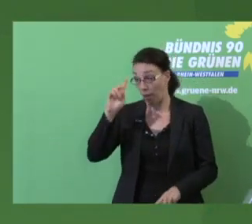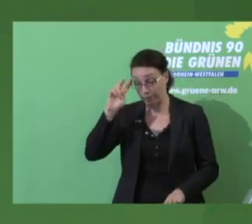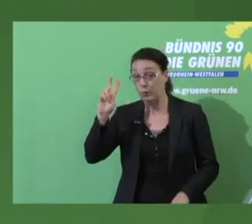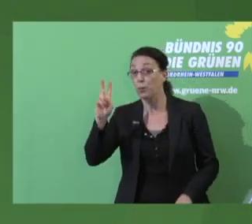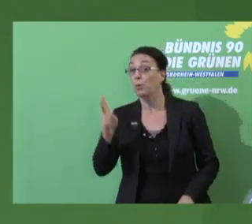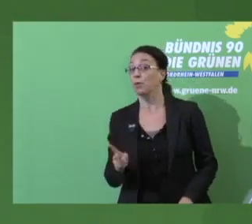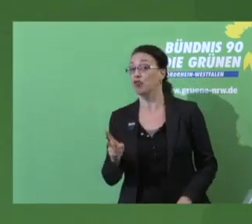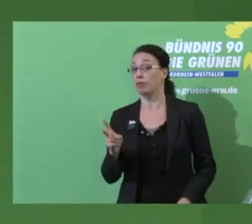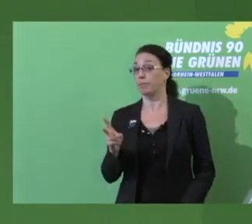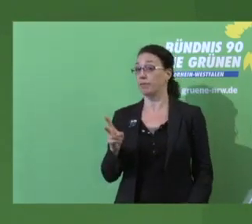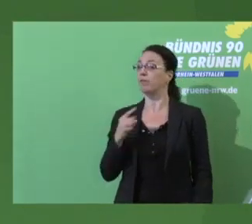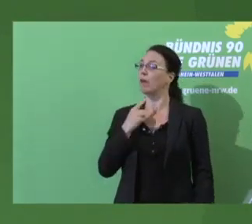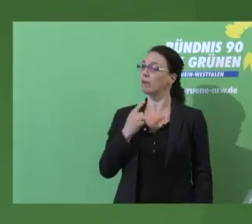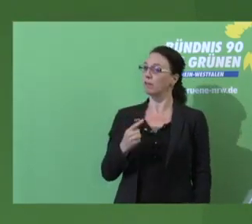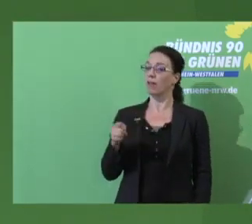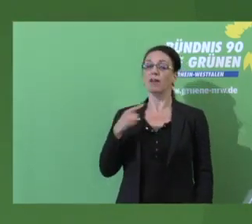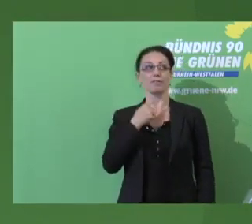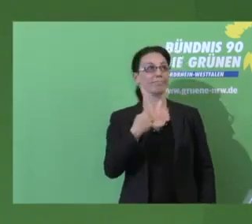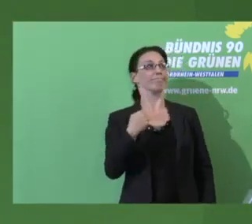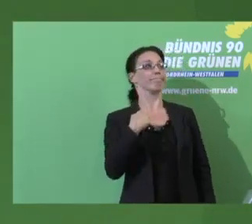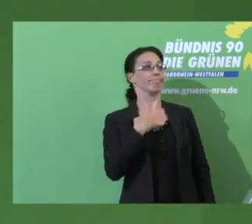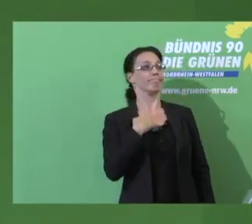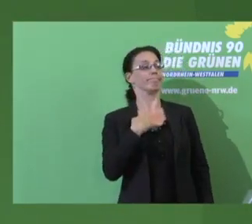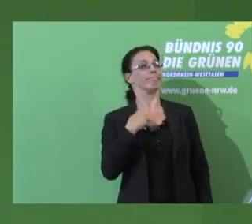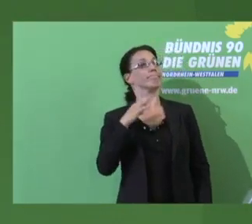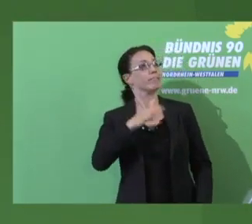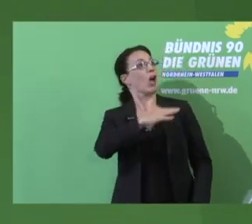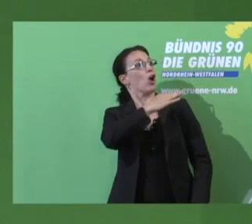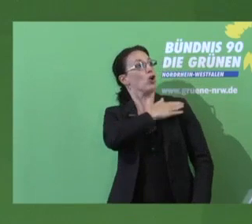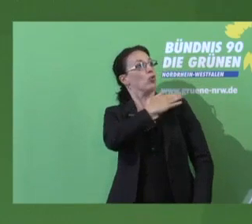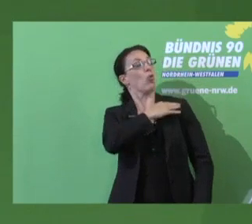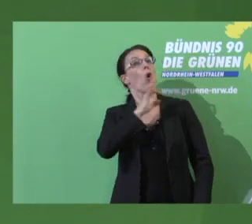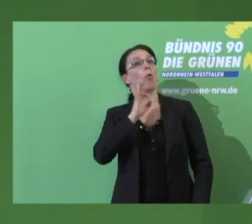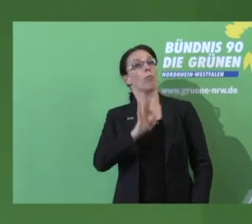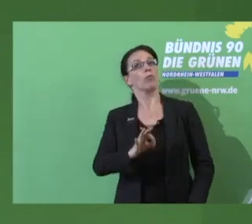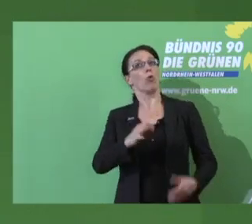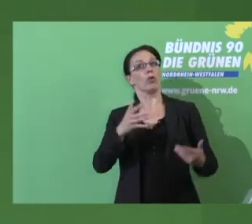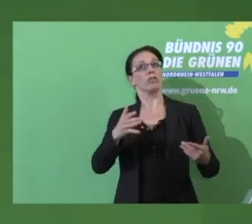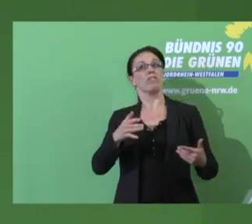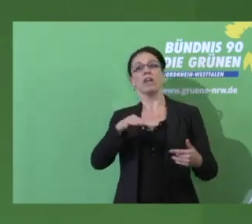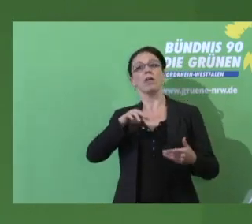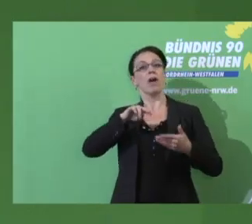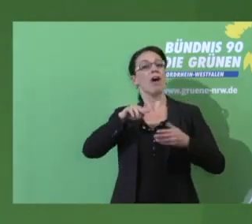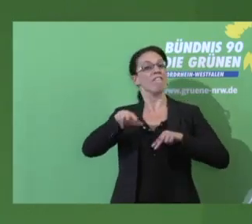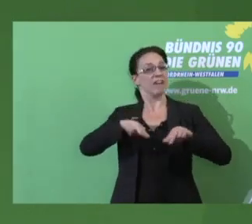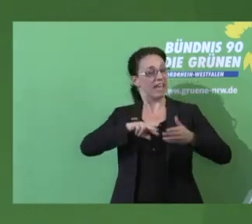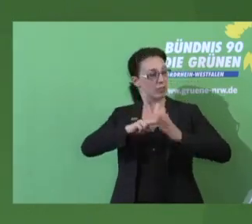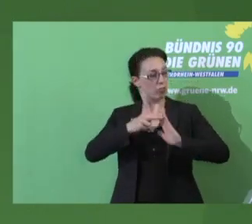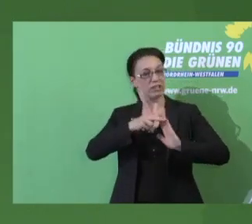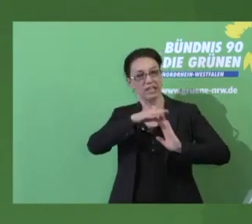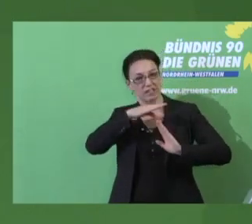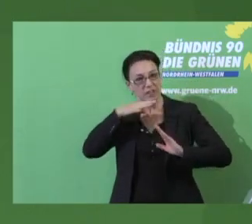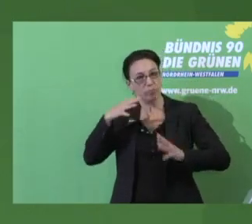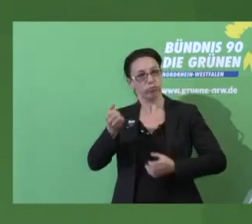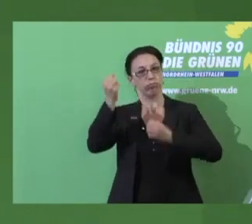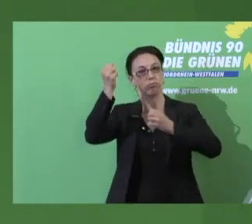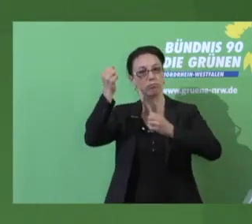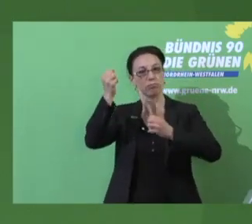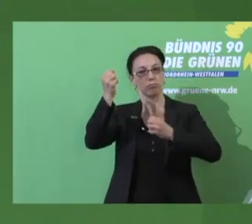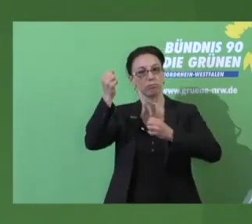wenn er sagt, ich lobe mich für die Quantensprünge, die ich in der Verkehrspolitik erreicht habe. Das sagt er so. Denn